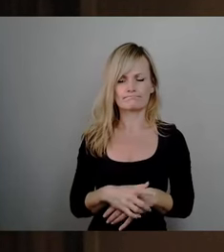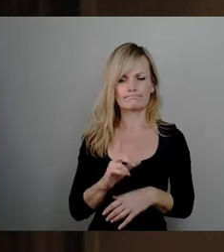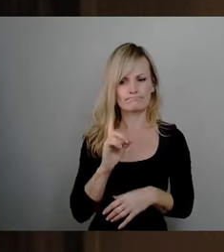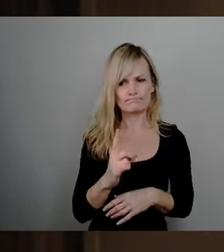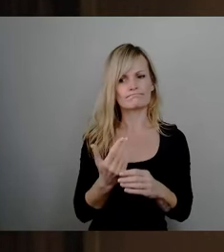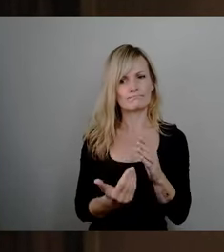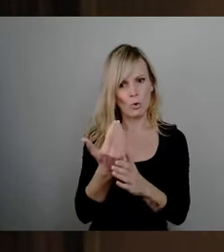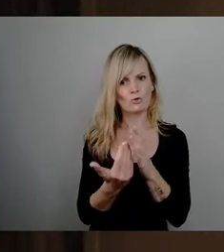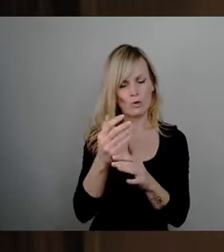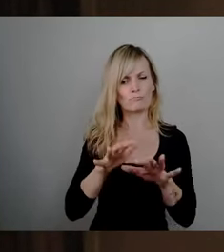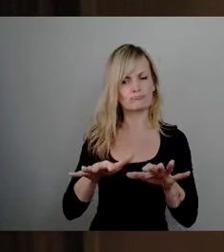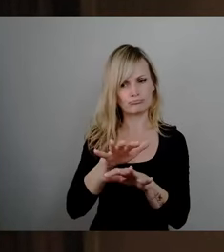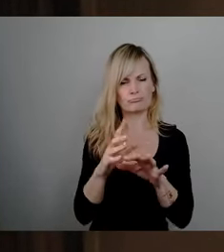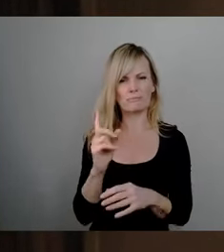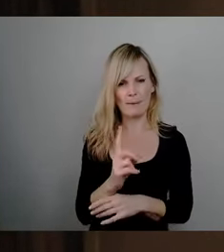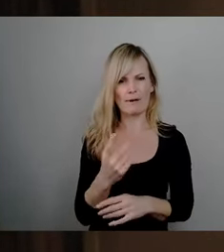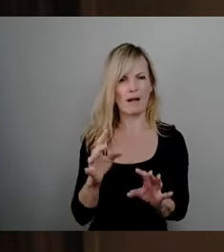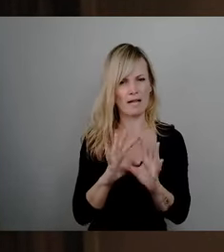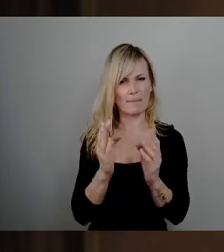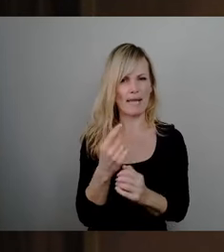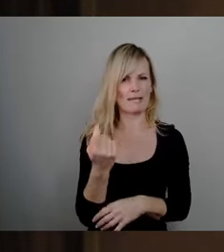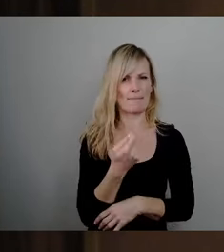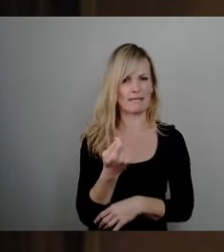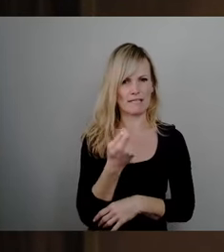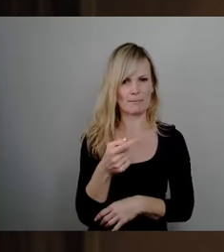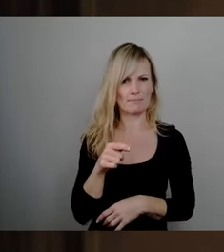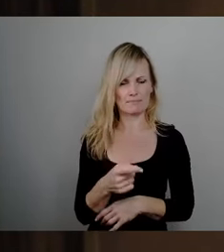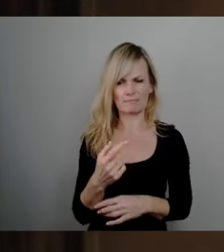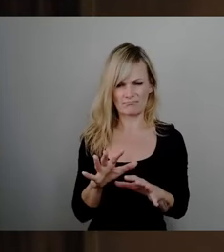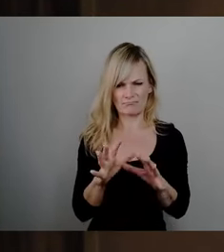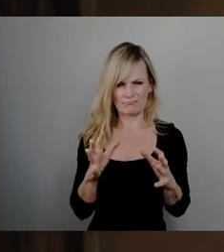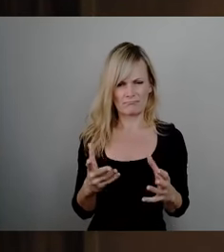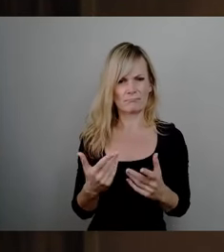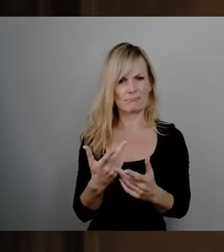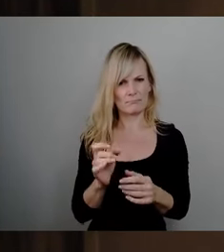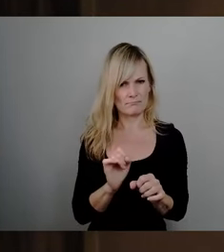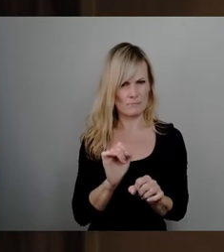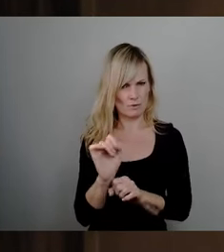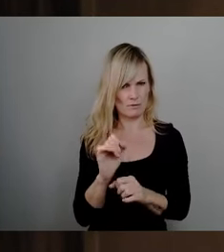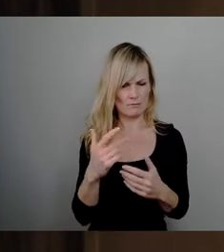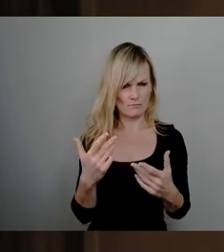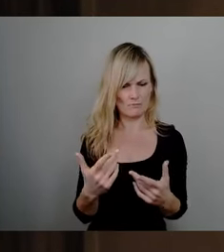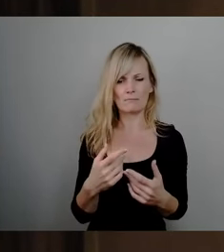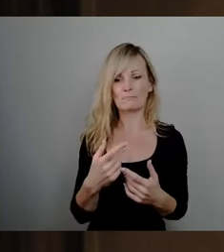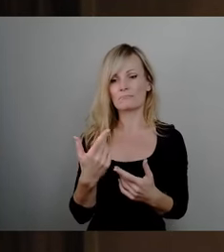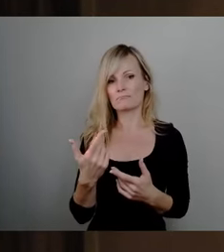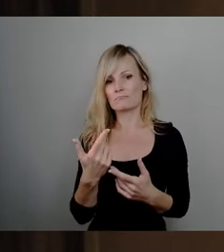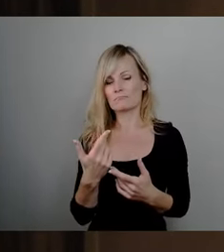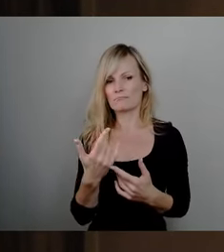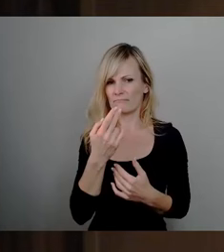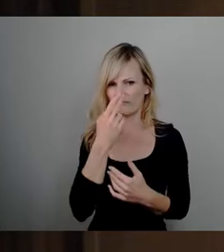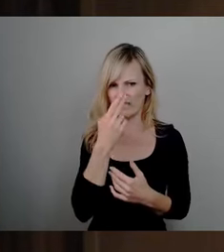hohen ökologischen und sozialen Bedeutungen trotz der offenen Finanzierungsfragen auf Bundes und Landesebene gesichert werden.